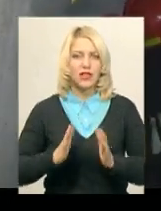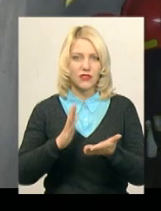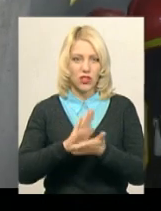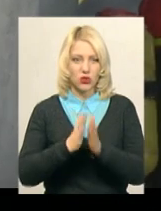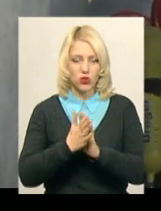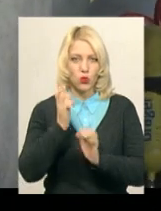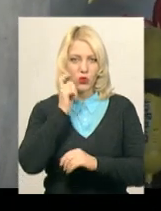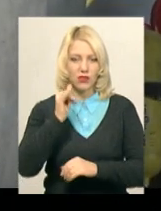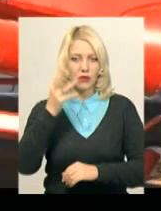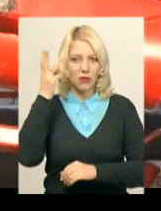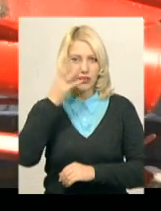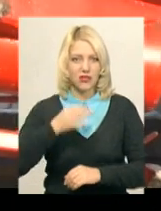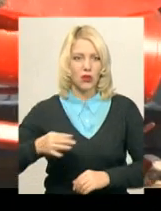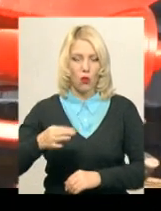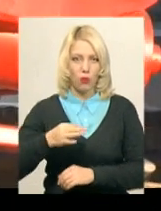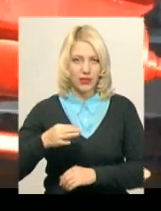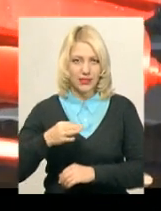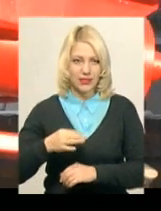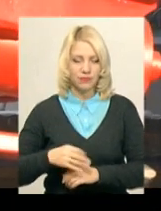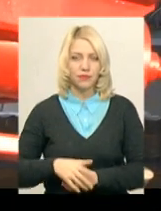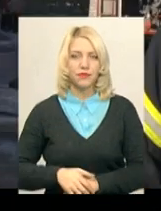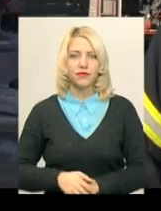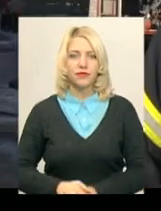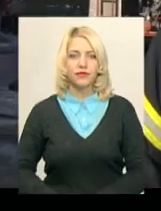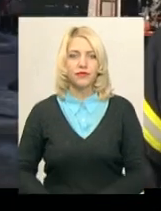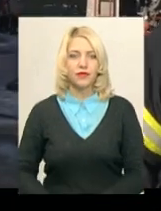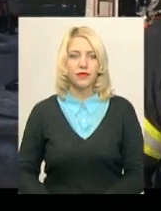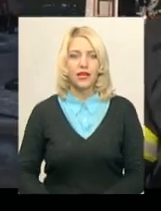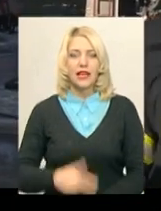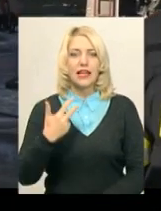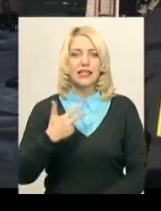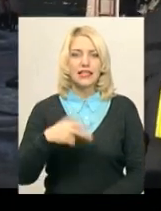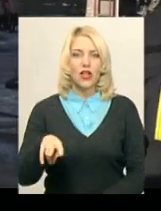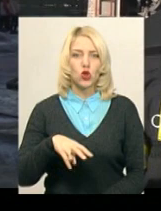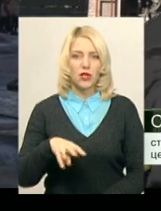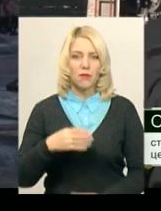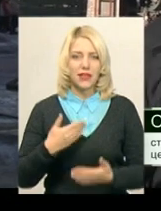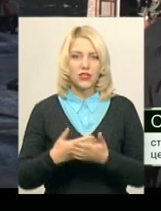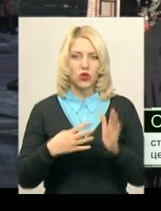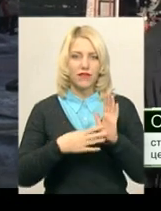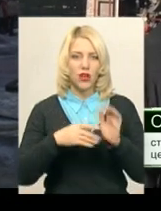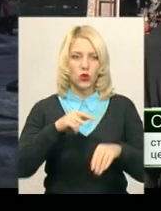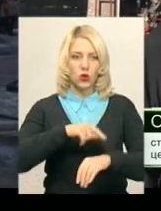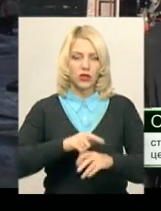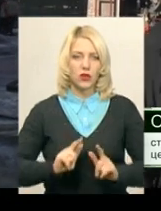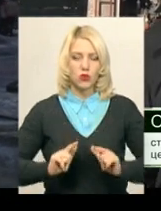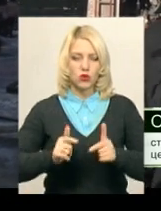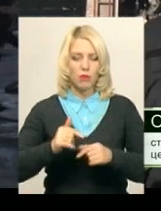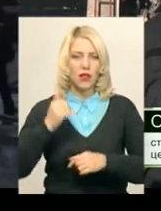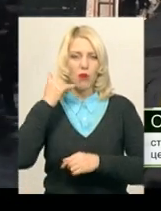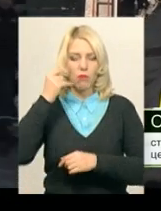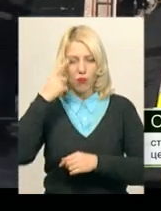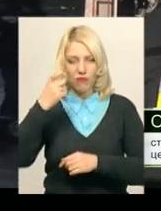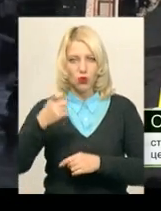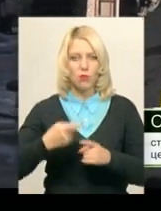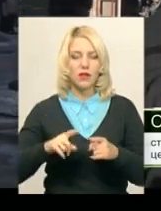України у Хмельницькій області Олексій Ливандовський. 30 листопада близько 9-ї години поступило повідомлення про